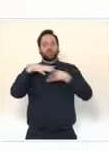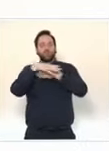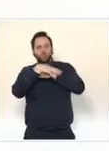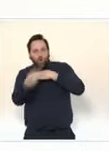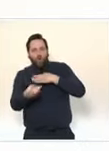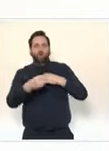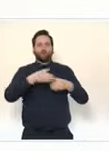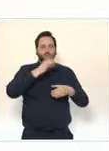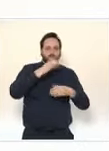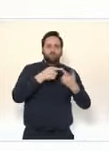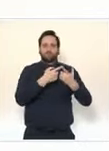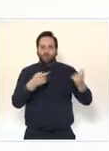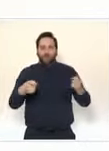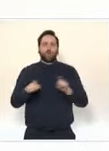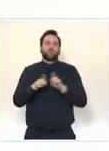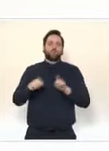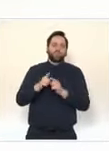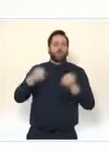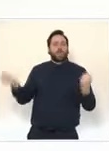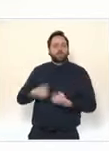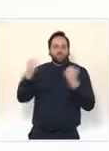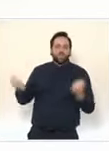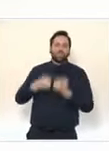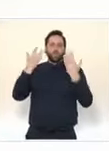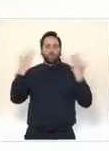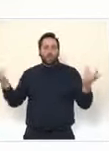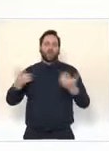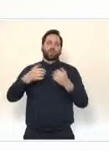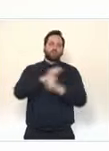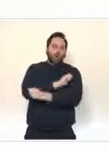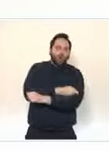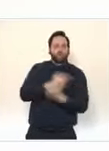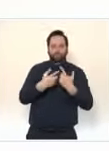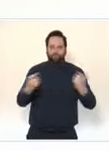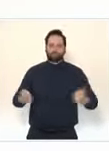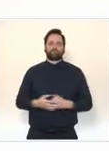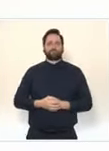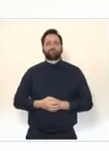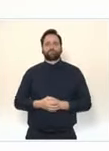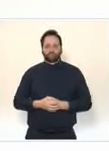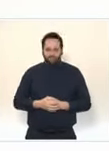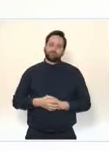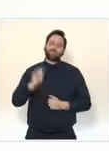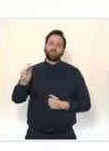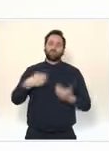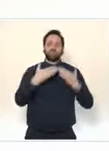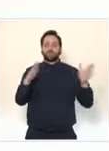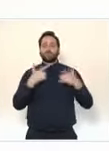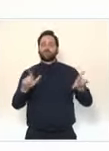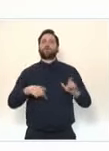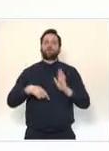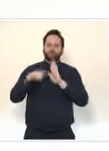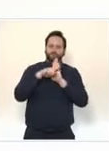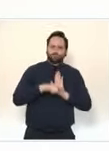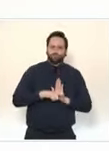définitivement fixée. Elle sera assortie de conditions particulières, le cas échéant, je le disais, territorialisées, qui